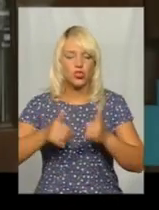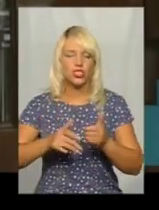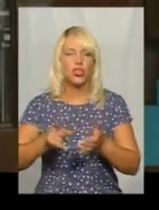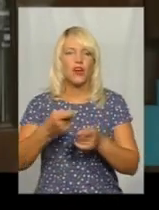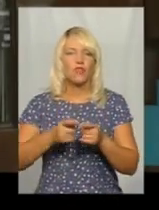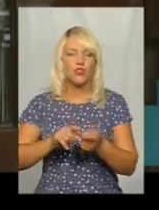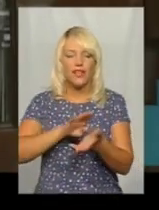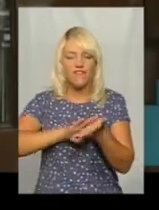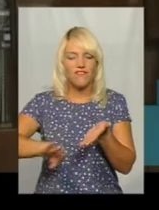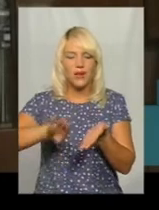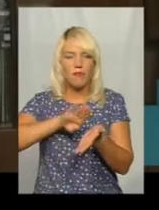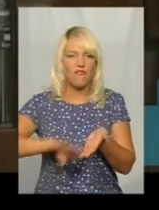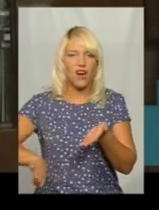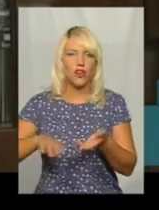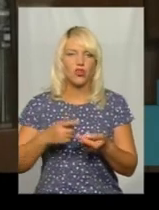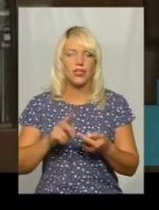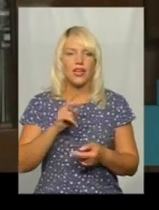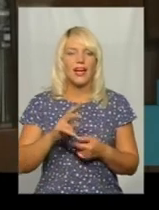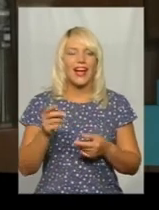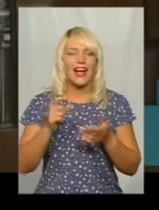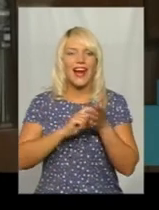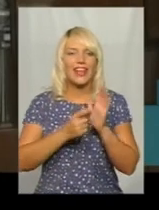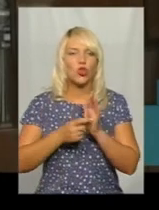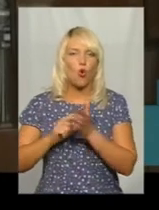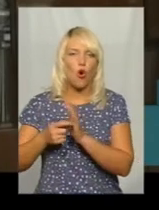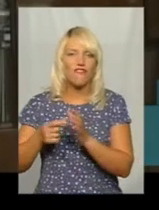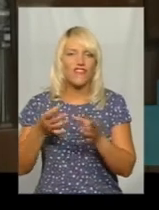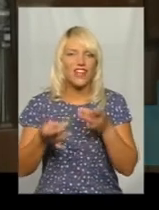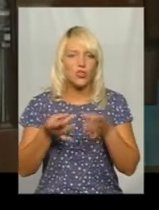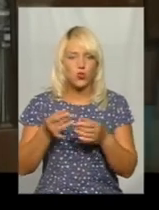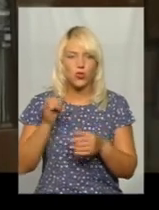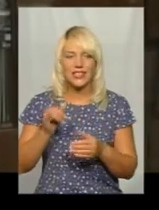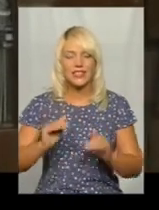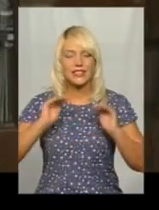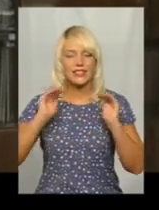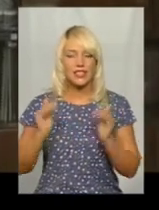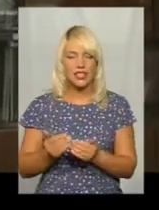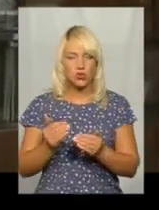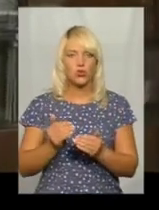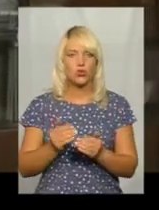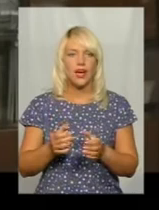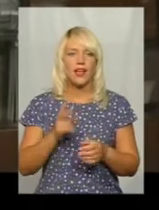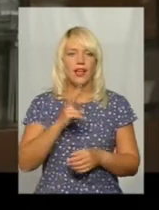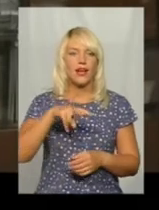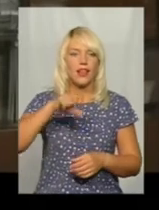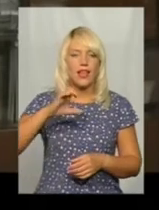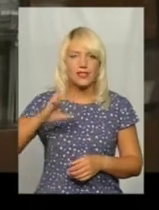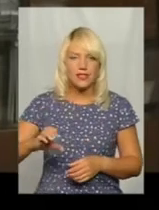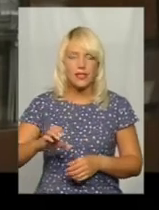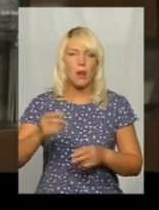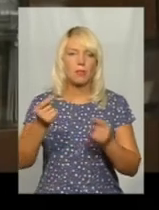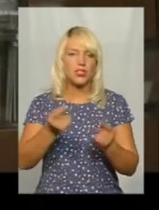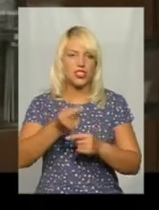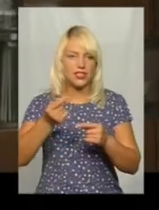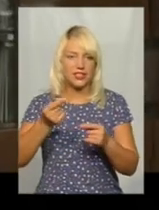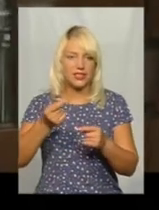кліковину з зерна і знижують клас самої пшениці. Якщо